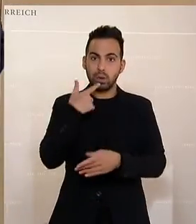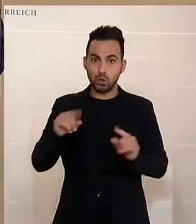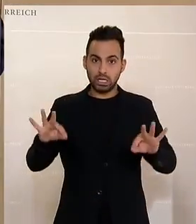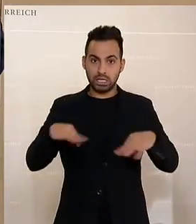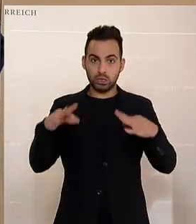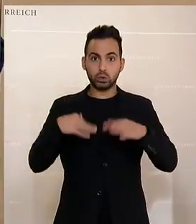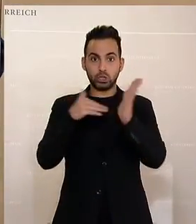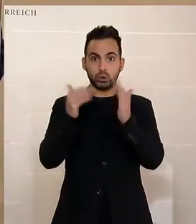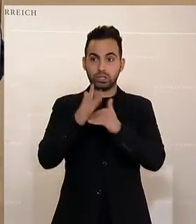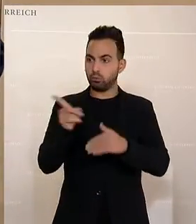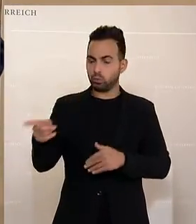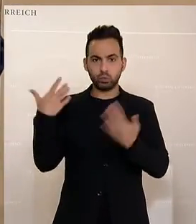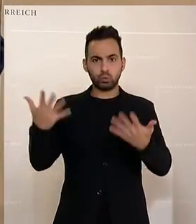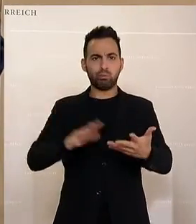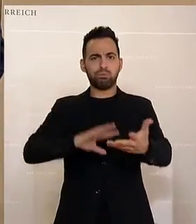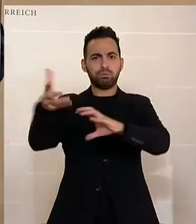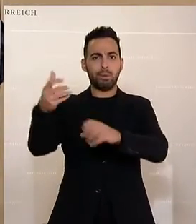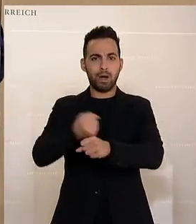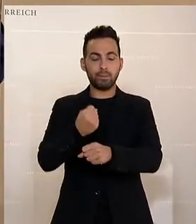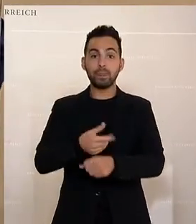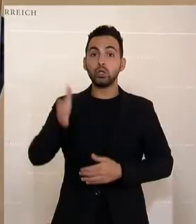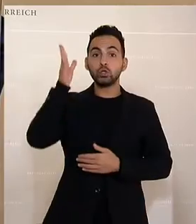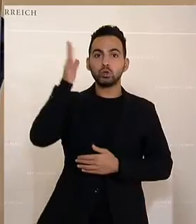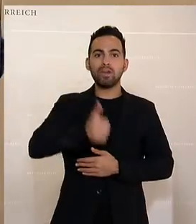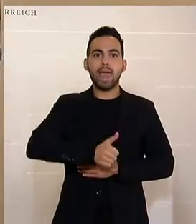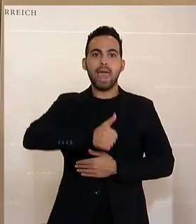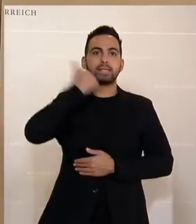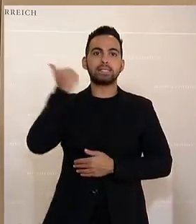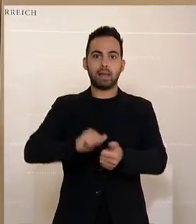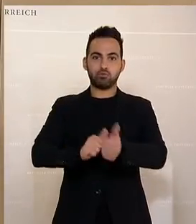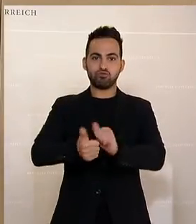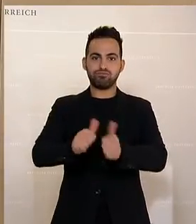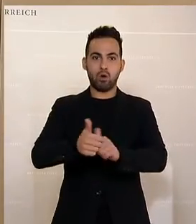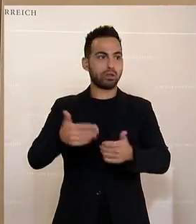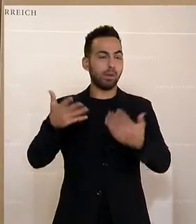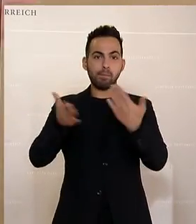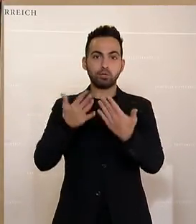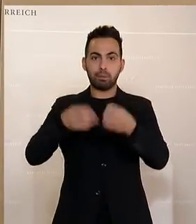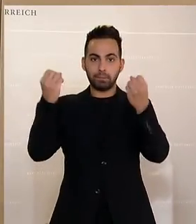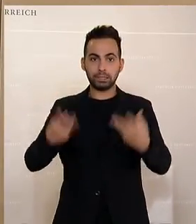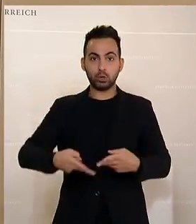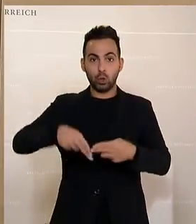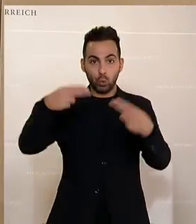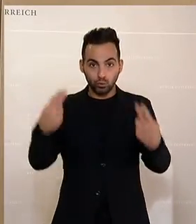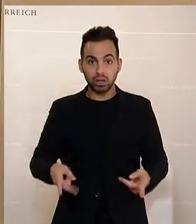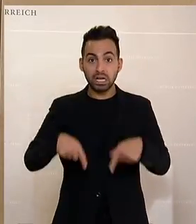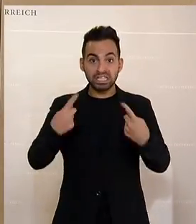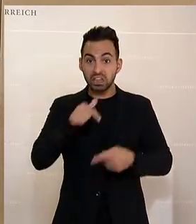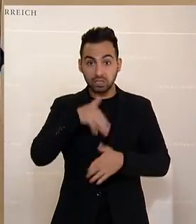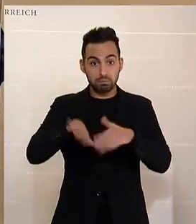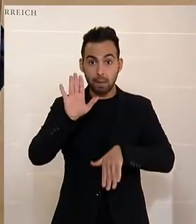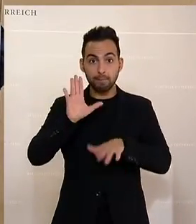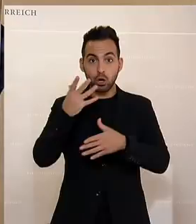Gesundheitssystem in Frage. Wird in Zukunft ein Extremsportler nicht mehr behandelt, wenn er irgendwo einen Unfall erleidet? Wird in Zukunft ein Übergewichtiger nicht mehr